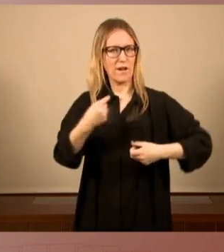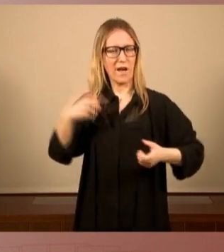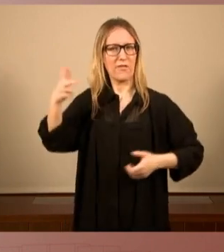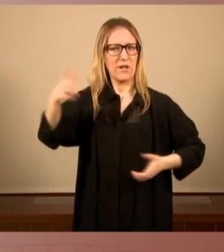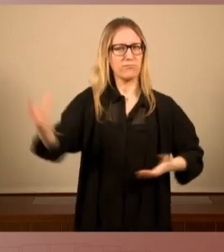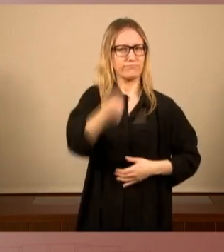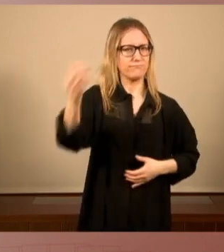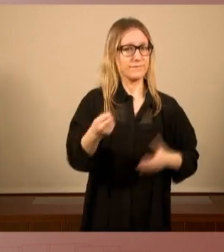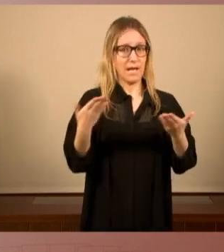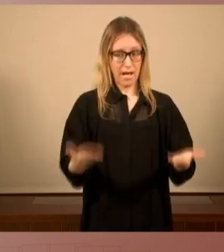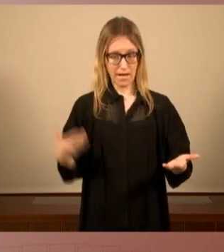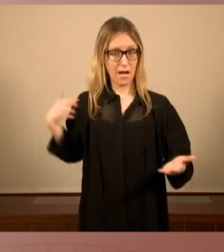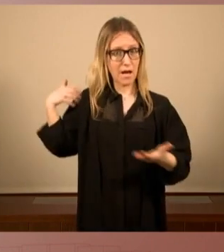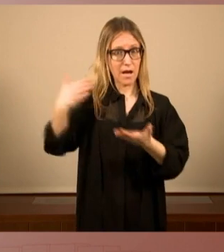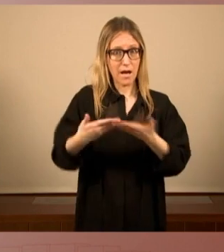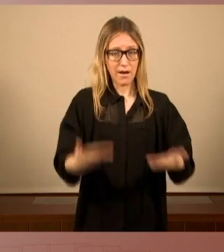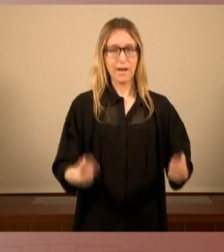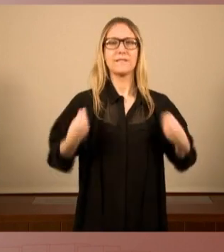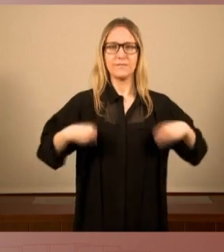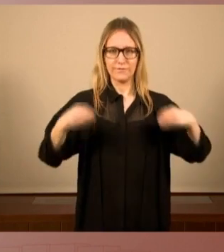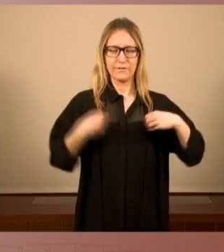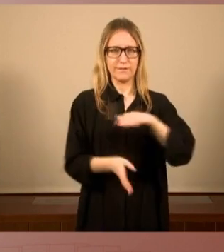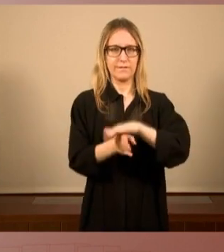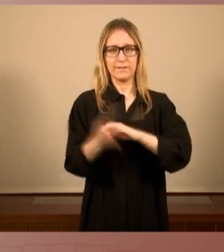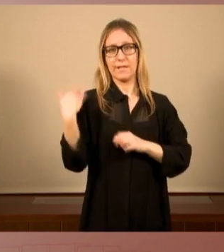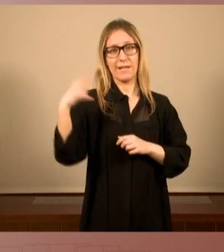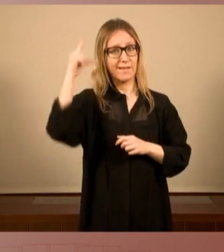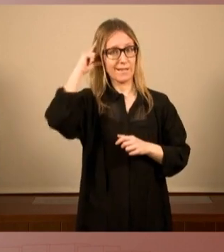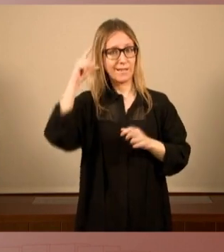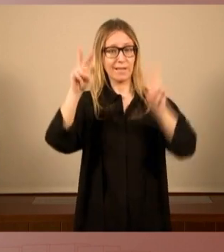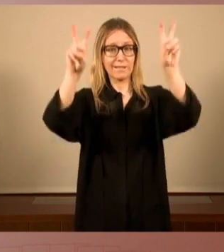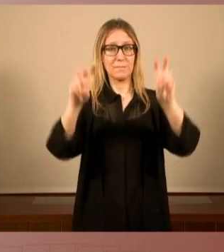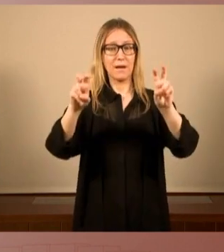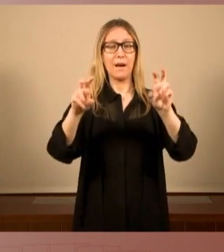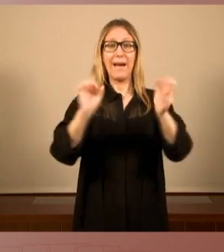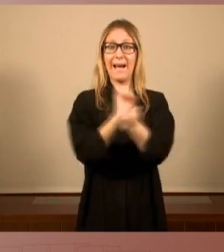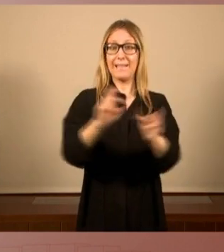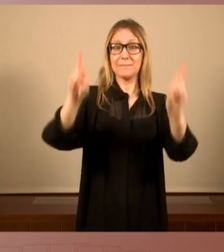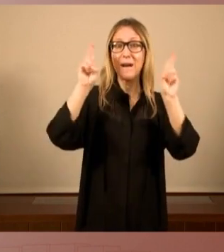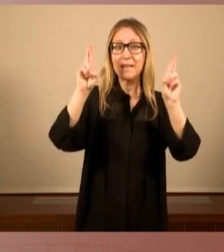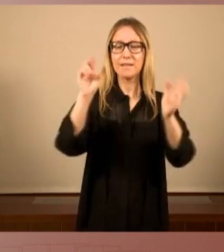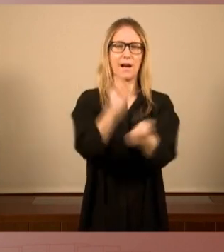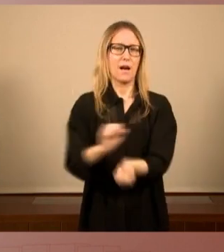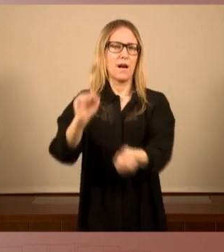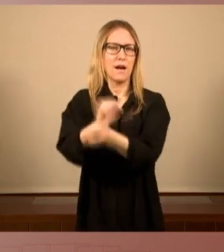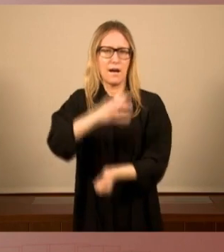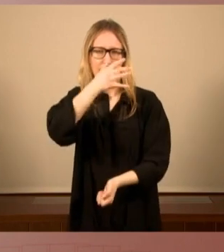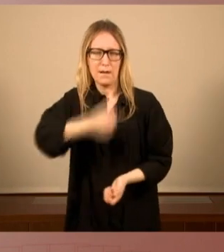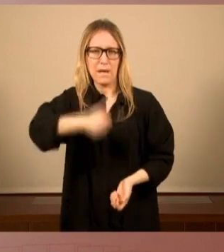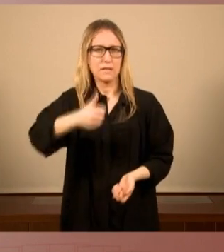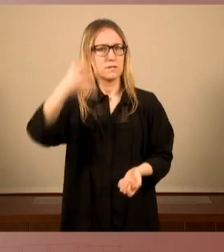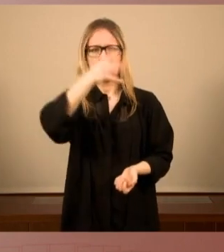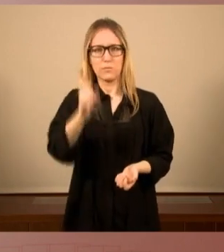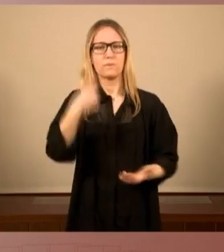gaudim. Aquell dia sota el títol de l'esperança ja no pot esperar més es mostrava una gran vitalitat